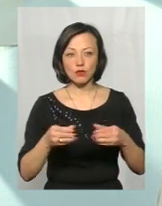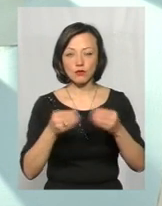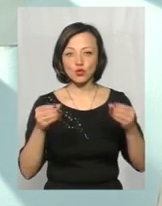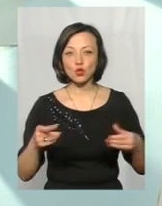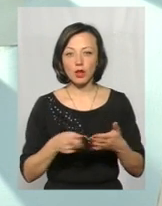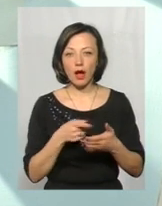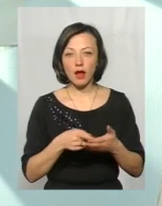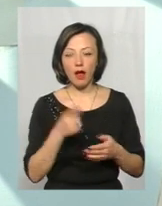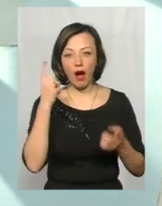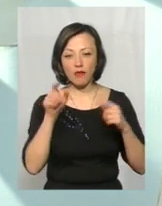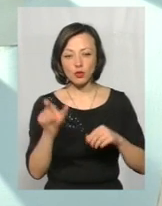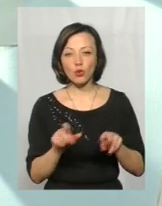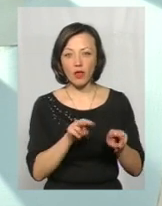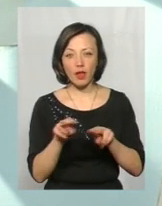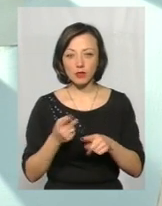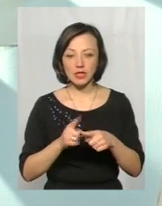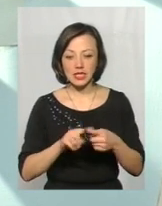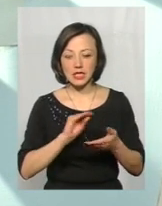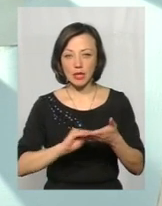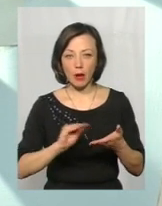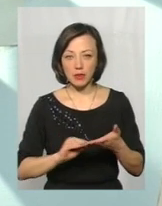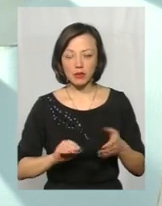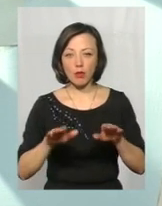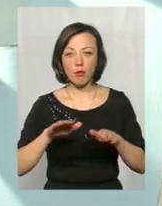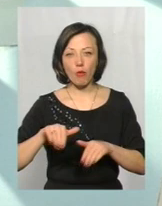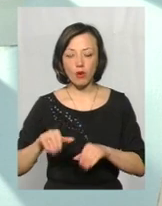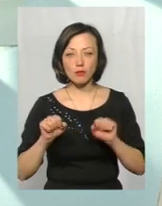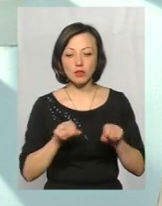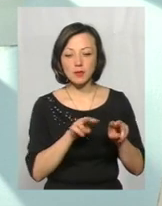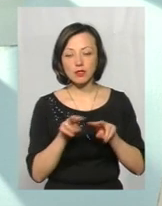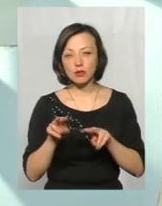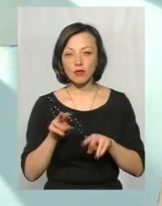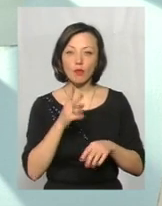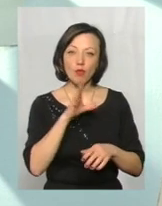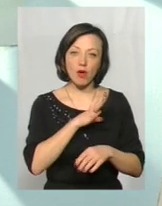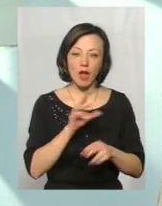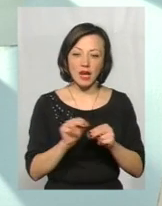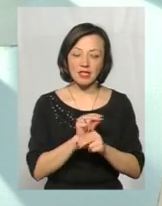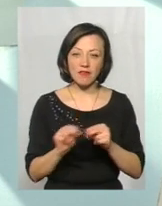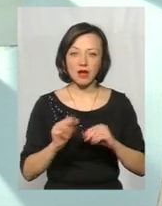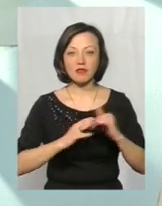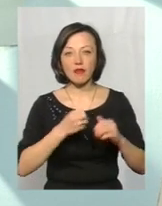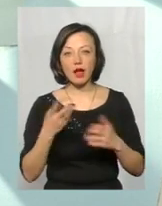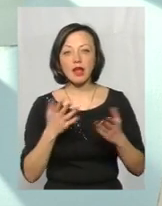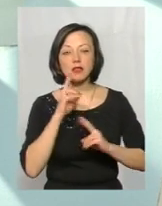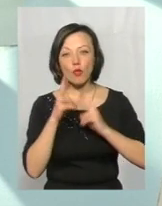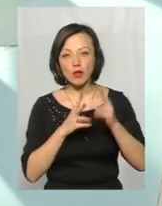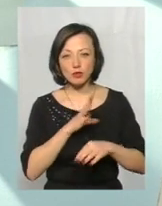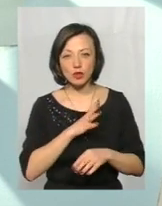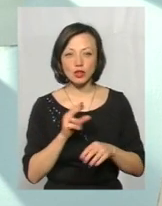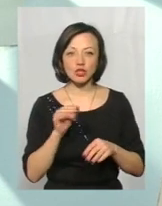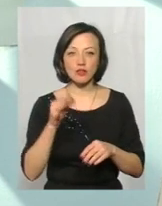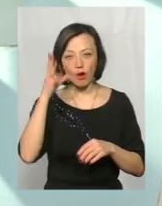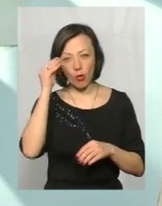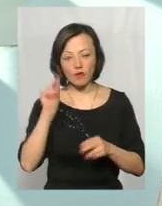нагляду». Саме по цих записах ми можемо потім слідкувати, чи була реставрація фахова, які були зауваження, чи вони були